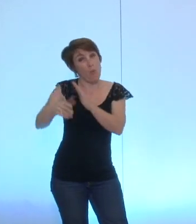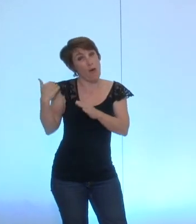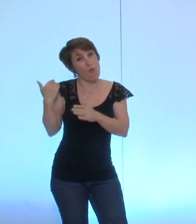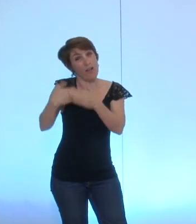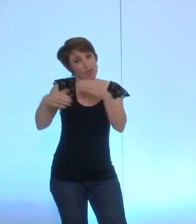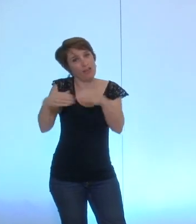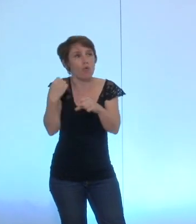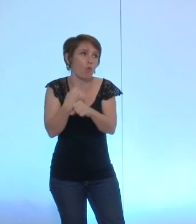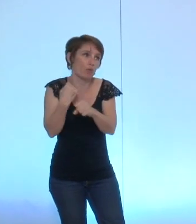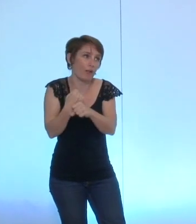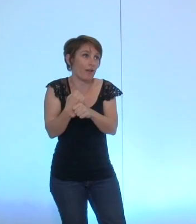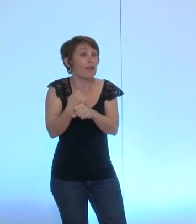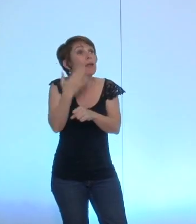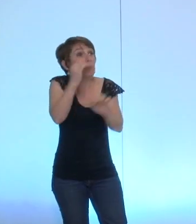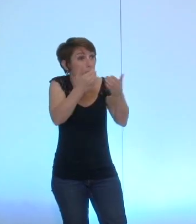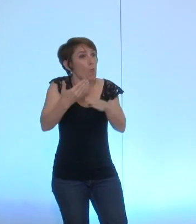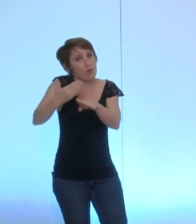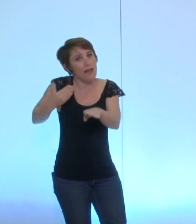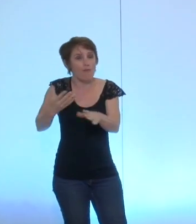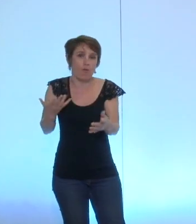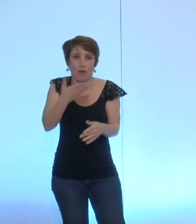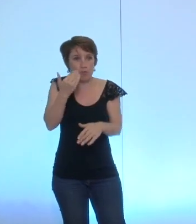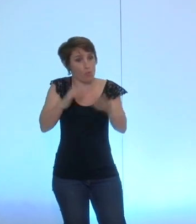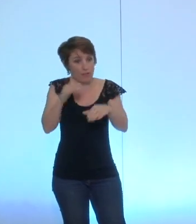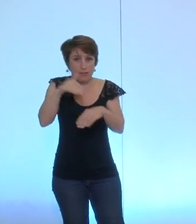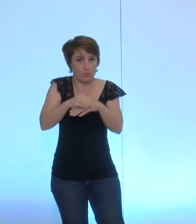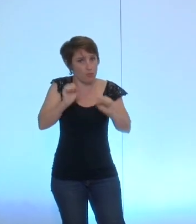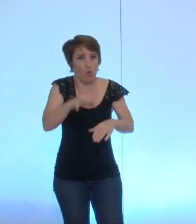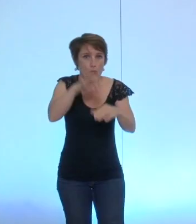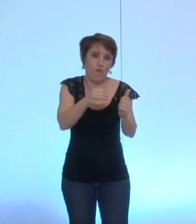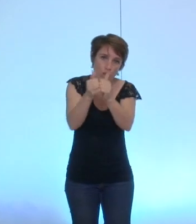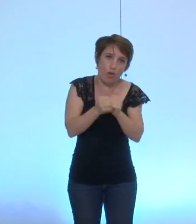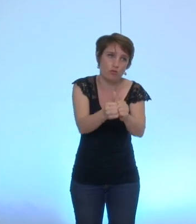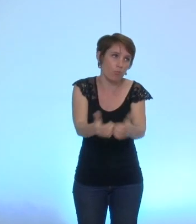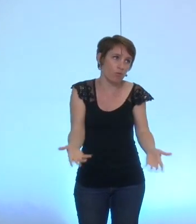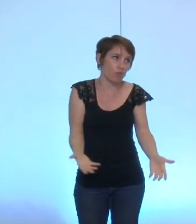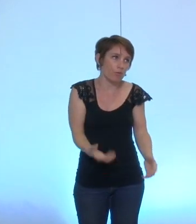pourrions ce soir peut-être la voter en confiance et de manière unanime M.